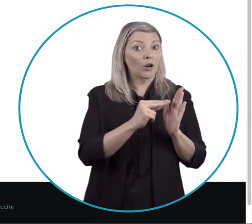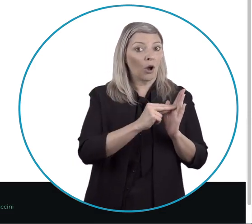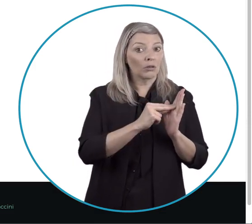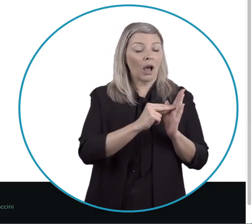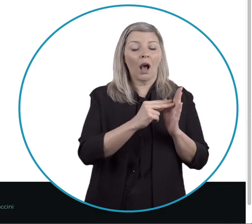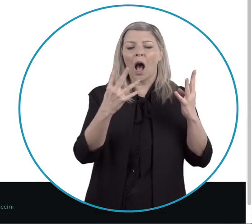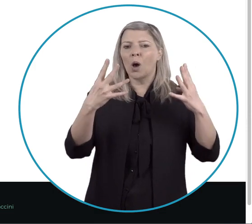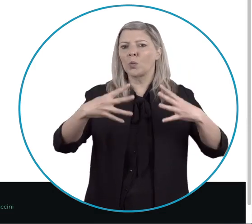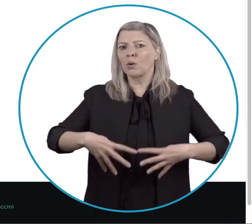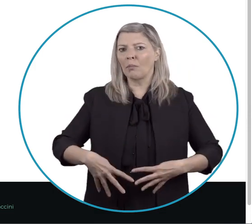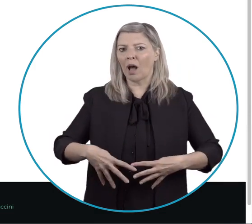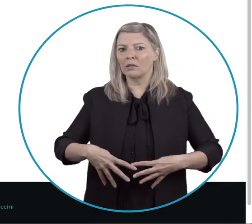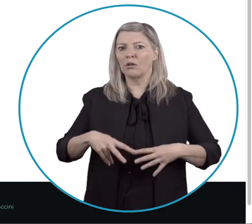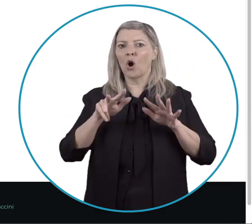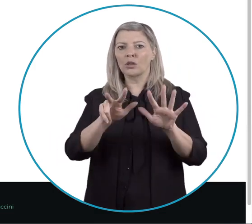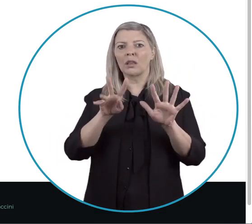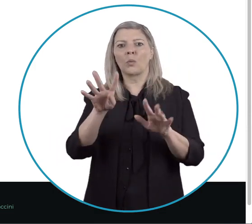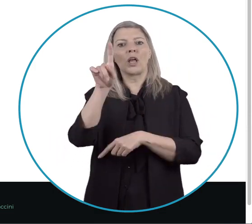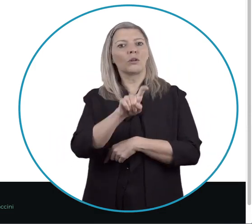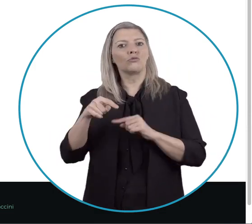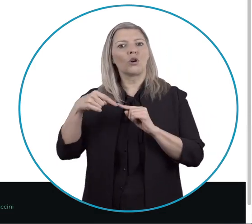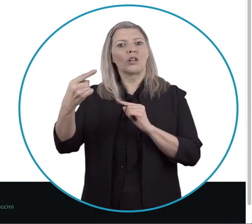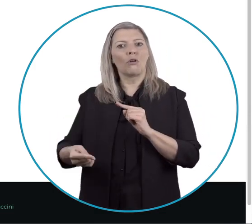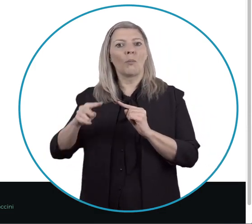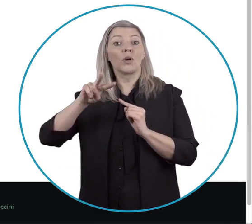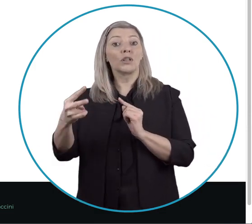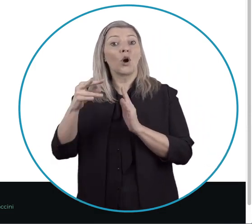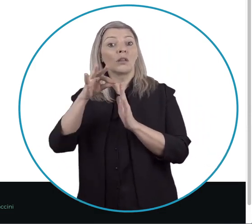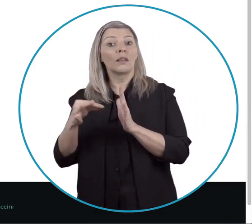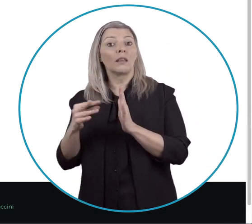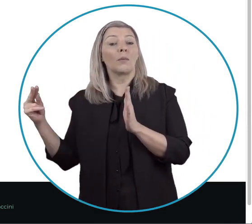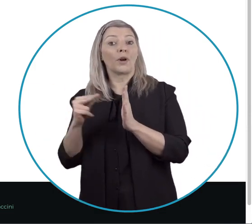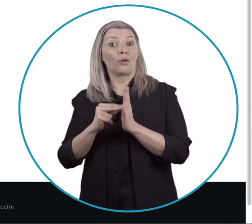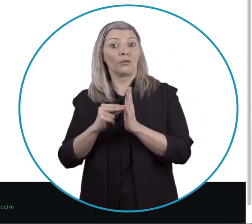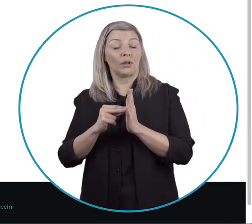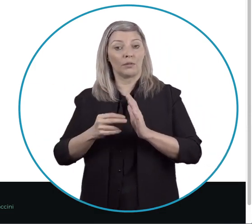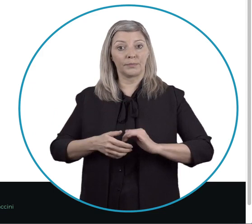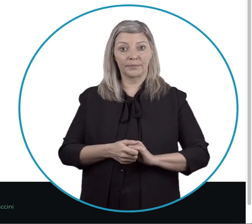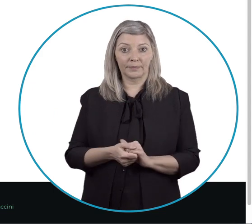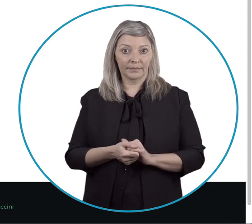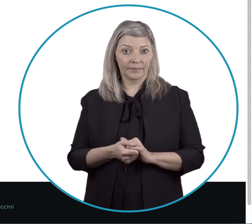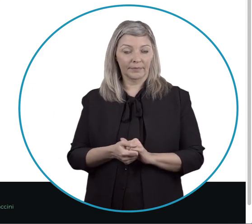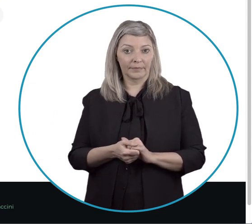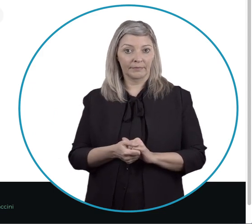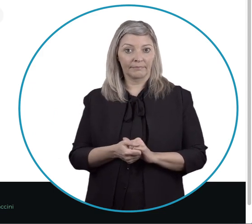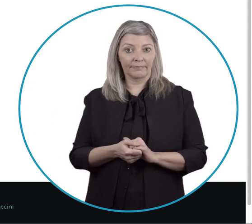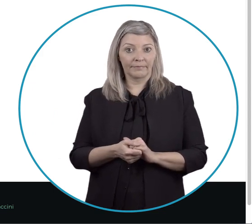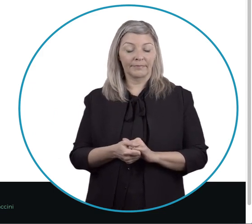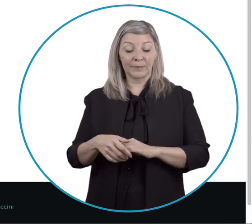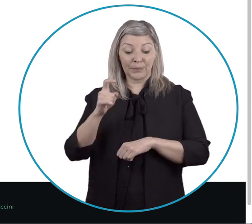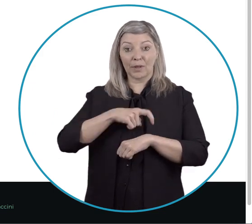somministrazione del vaccino Verrà automaticamente prenotata anche la data per la somministrazione del richiamo 84